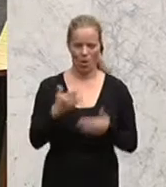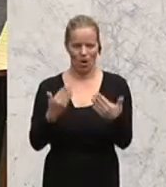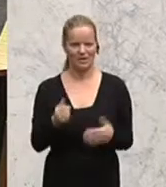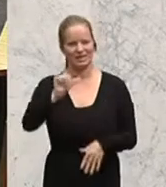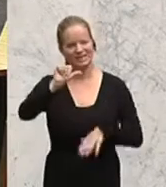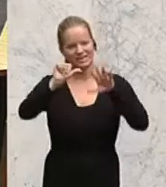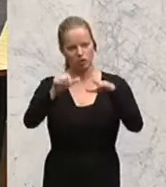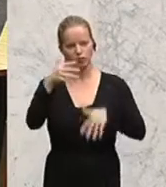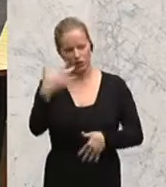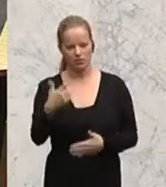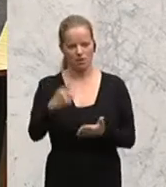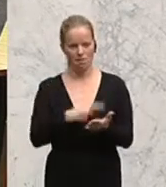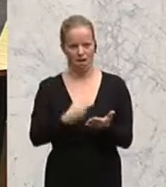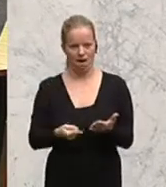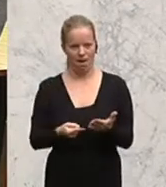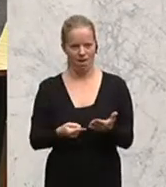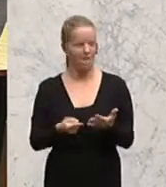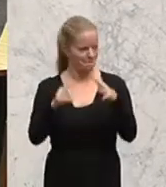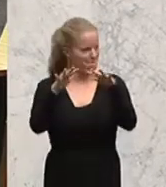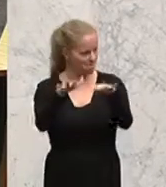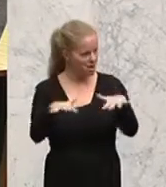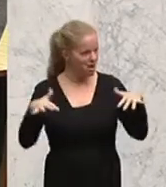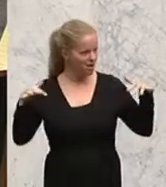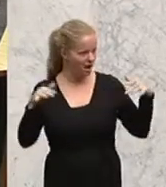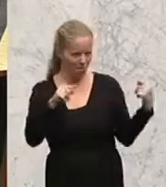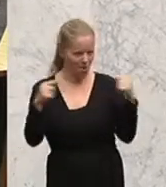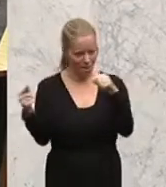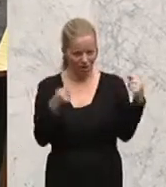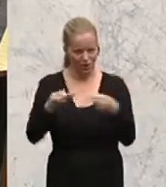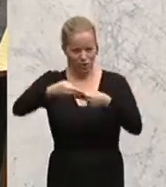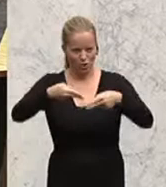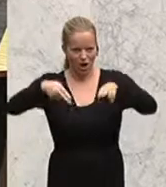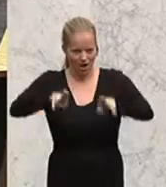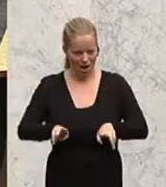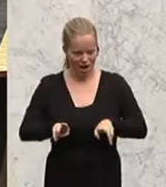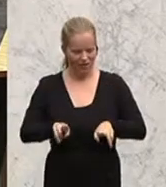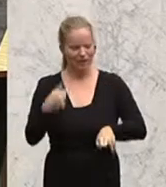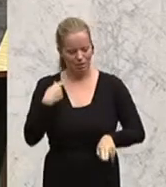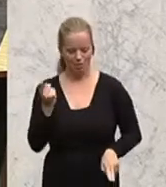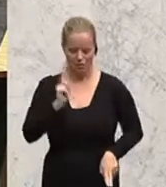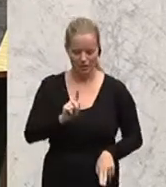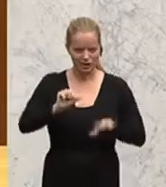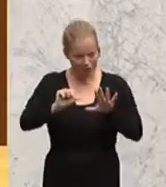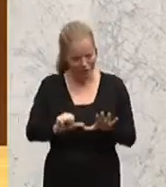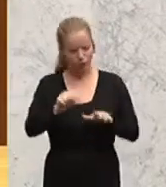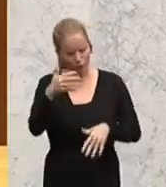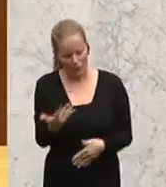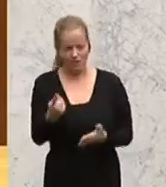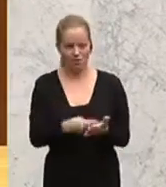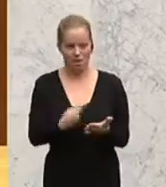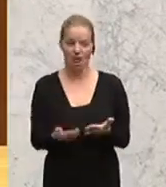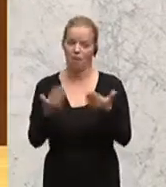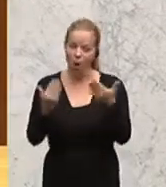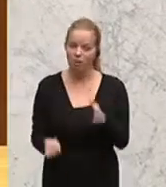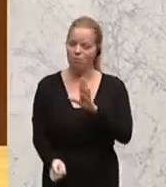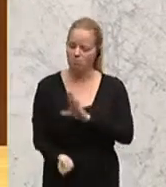während einer Plenardebatte des Nationalrates auf diesem Rednerpult. Und trotzdem ist es für mich ein ganz